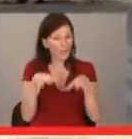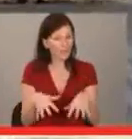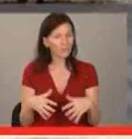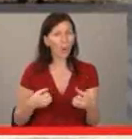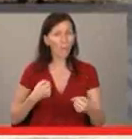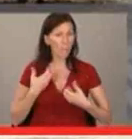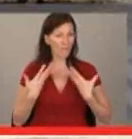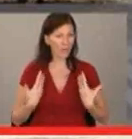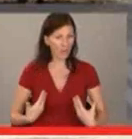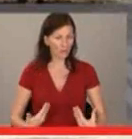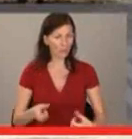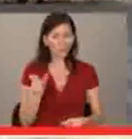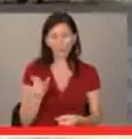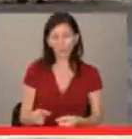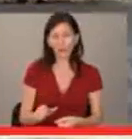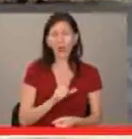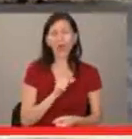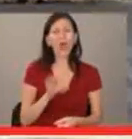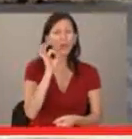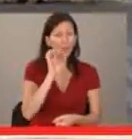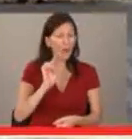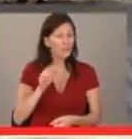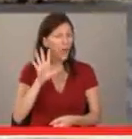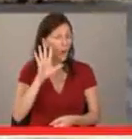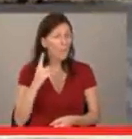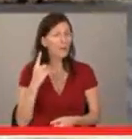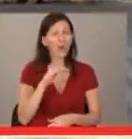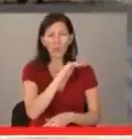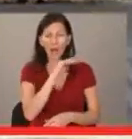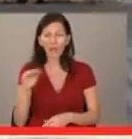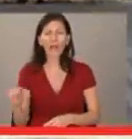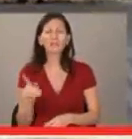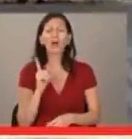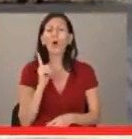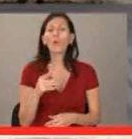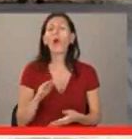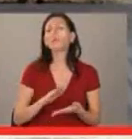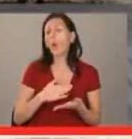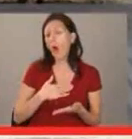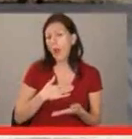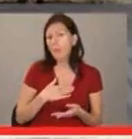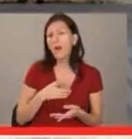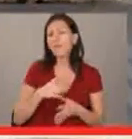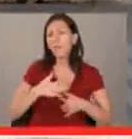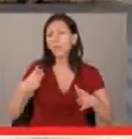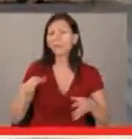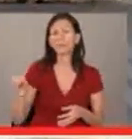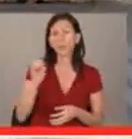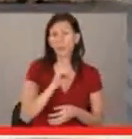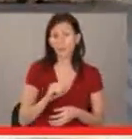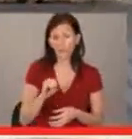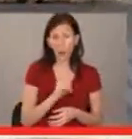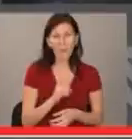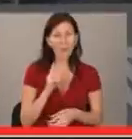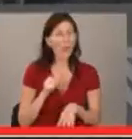поведението на човек. И 0,5 е една граница, която съществува в по-голямата часта в Европа. Но в